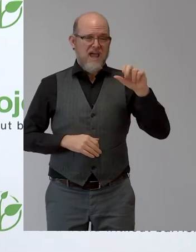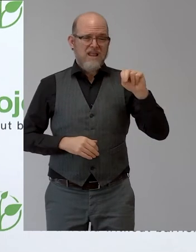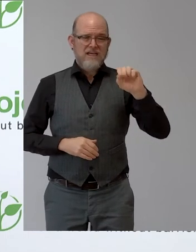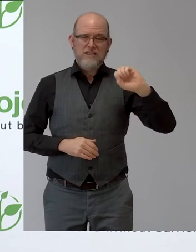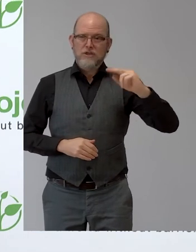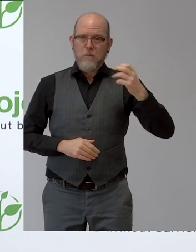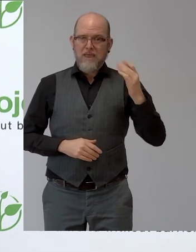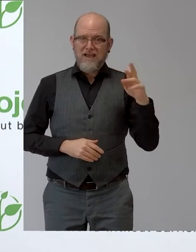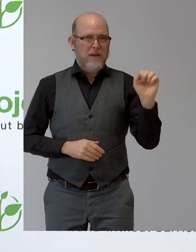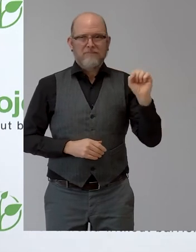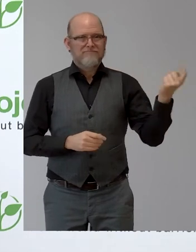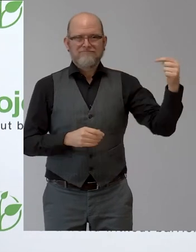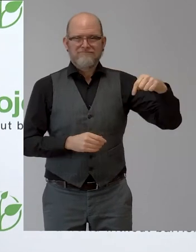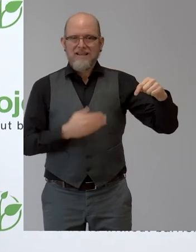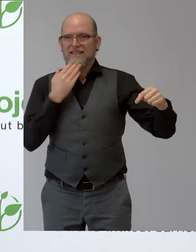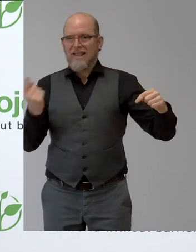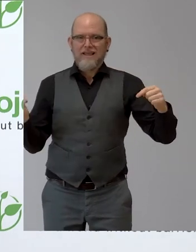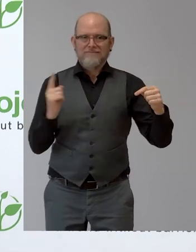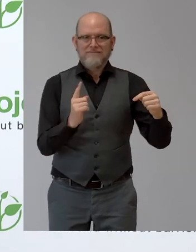Österreich, Frau Christine Steger,